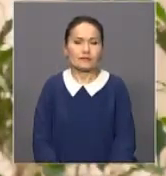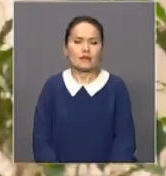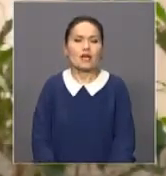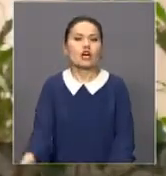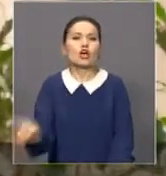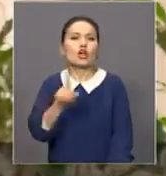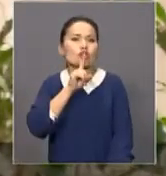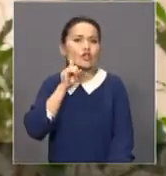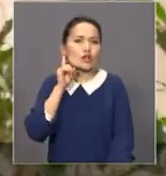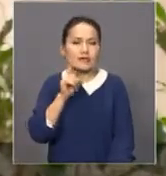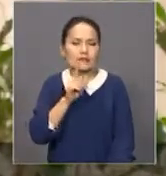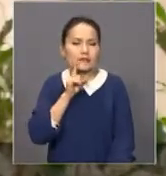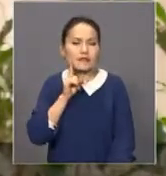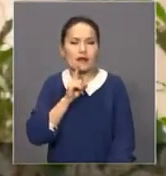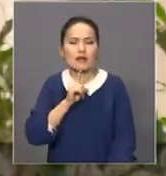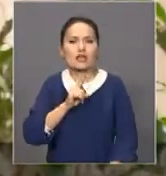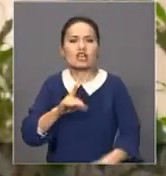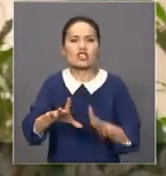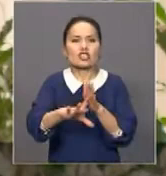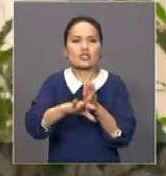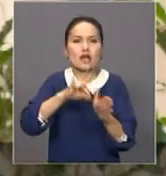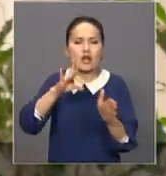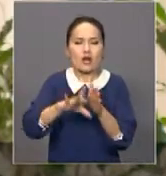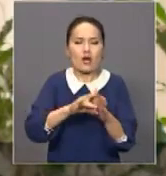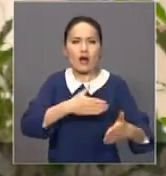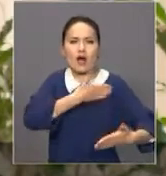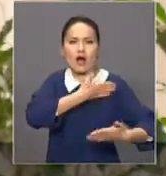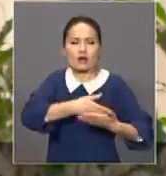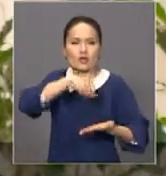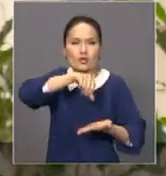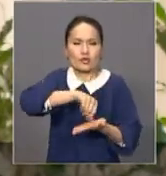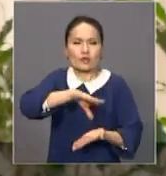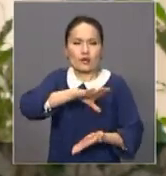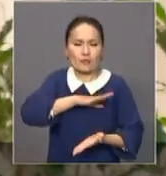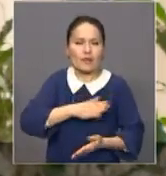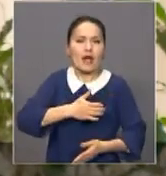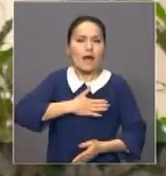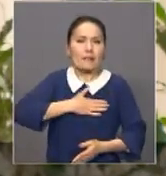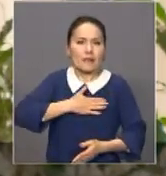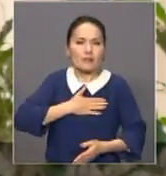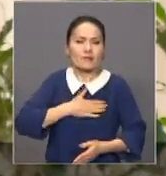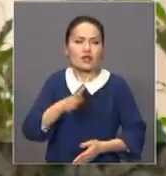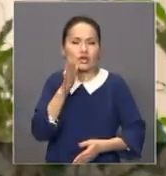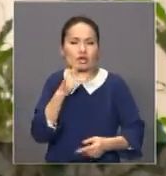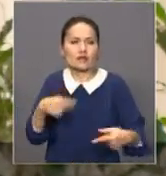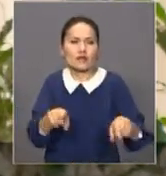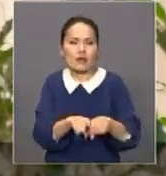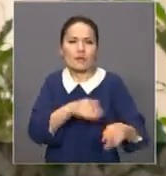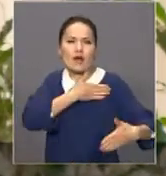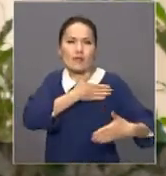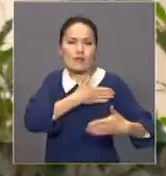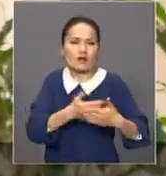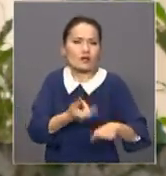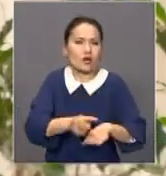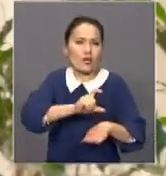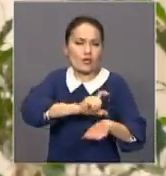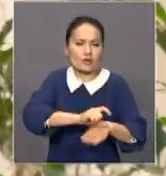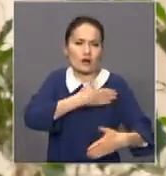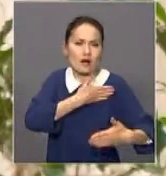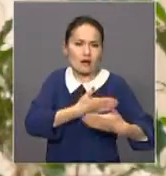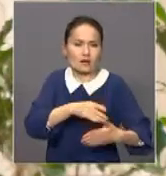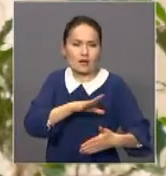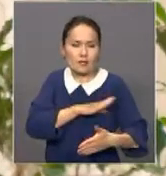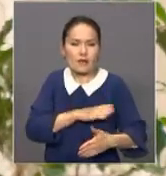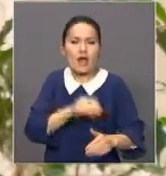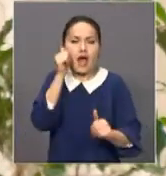Жастардың сайылауға деген қызық ұшылығын ерекше ата бөткім келеді. Өзімен қатарлас азаматтардың белсенділігі жоғары болды. Кейбір